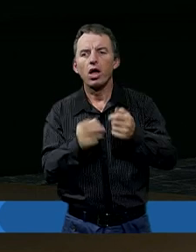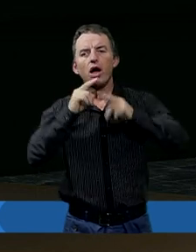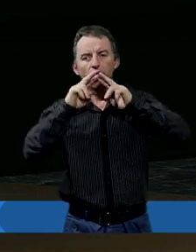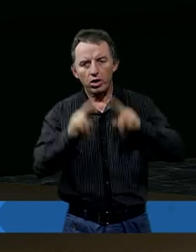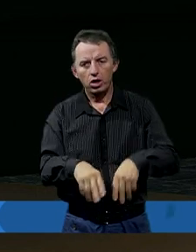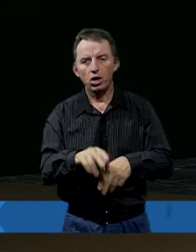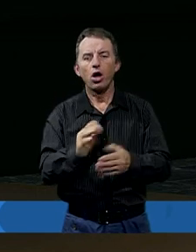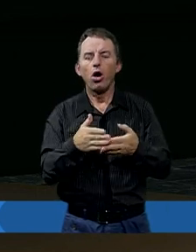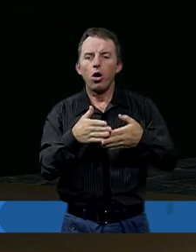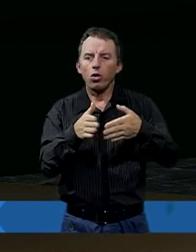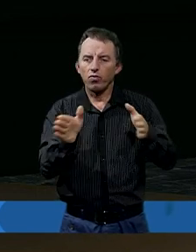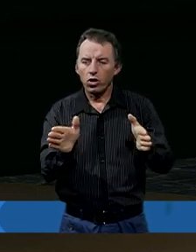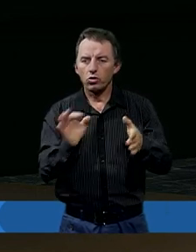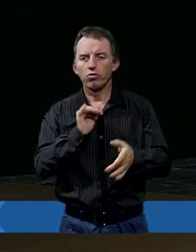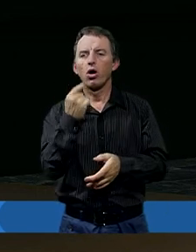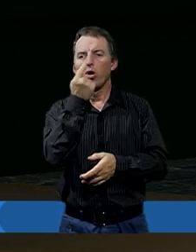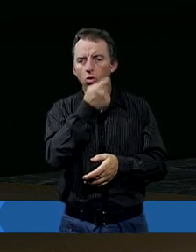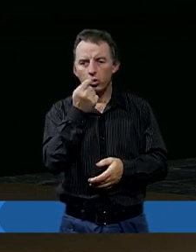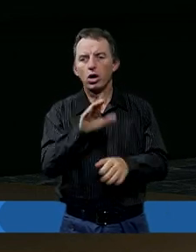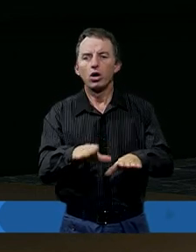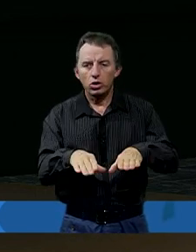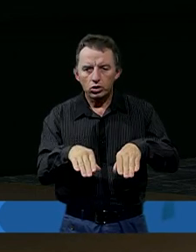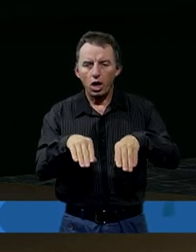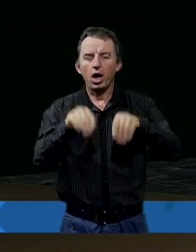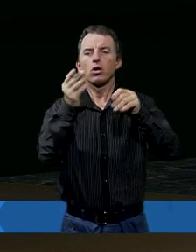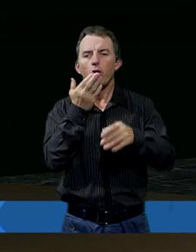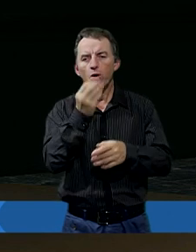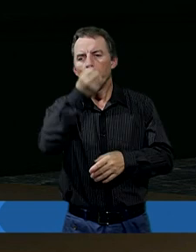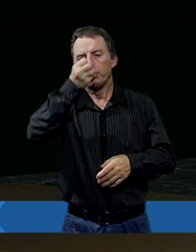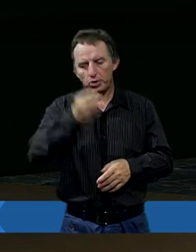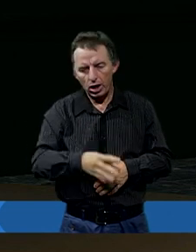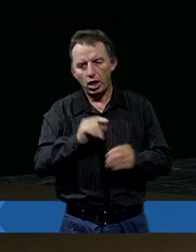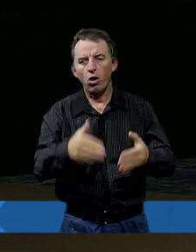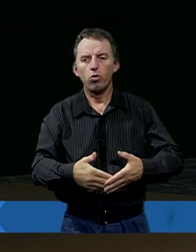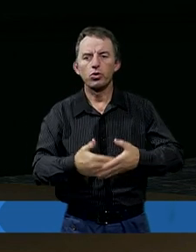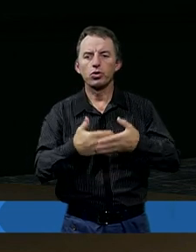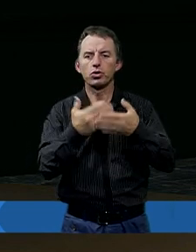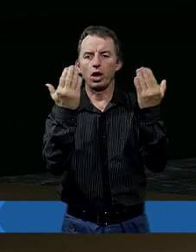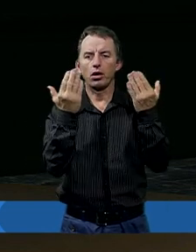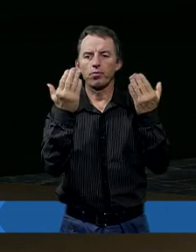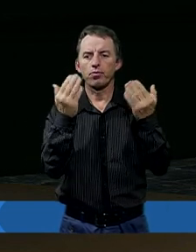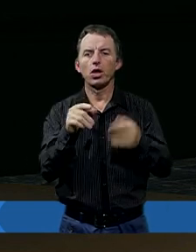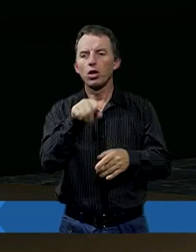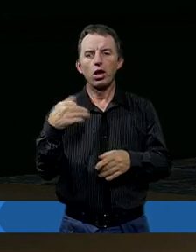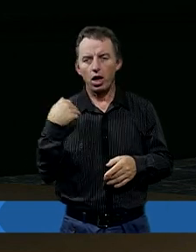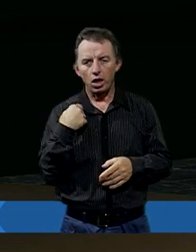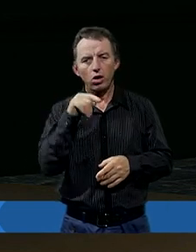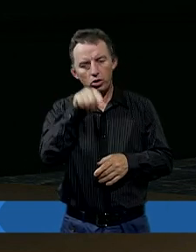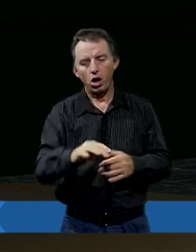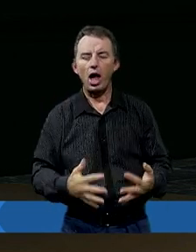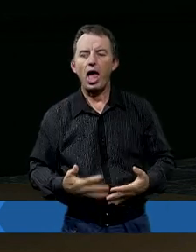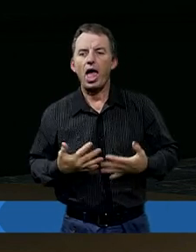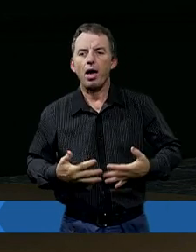Wreszcie Job otworzył usta i zaczął mówić. Przeklał dzień. I w sumie to nie są tylko